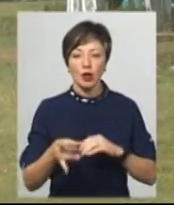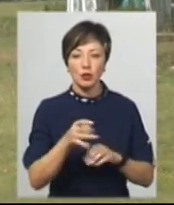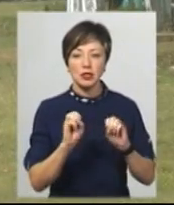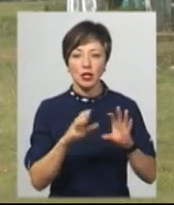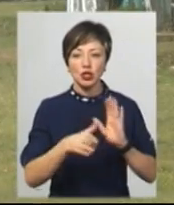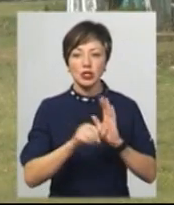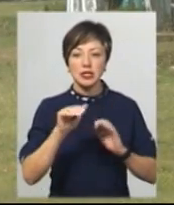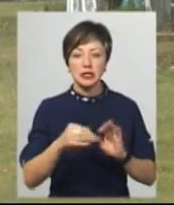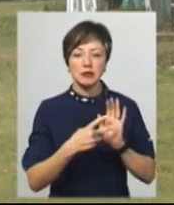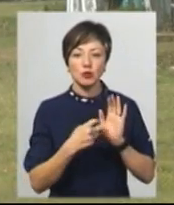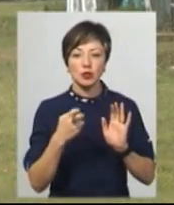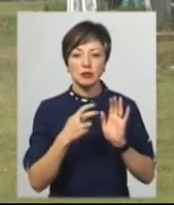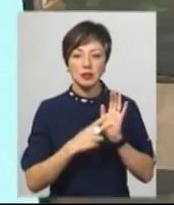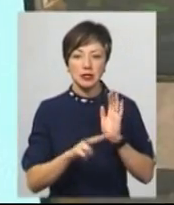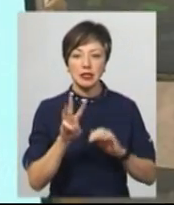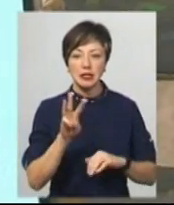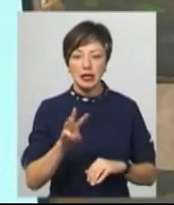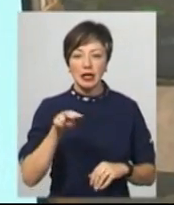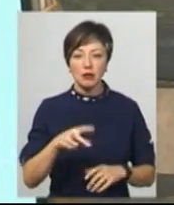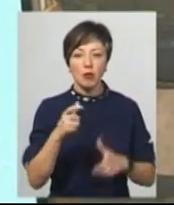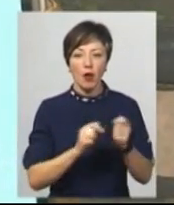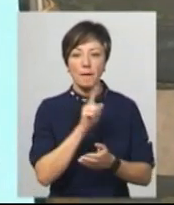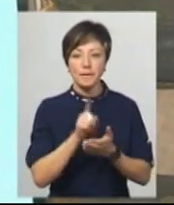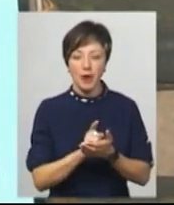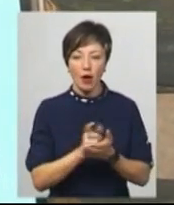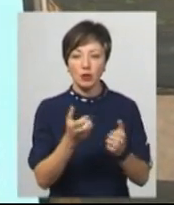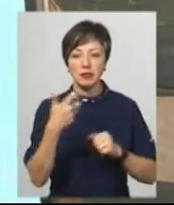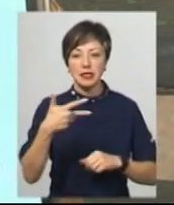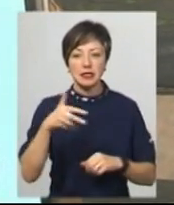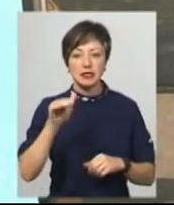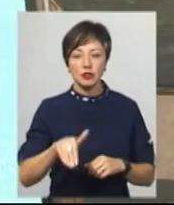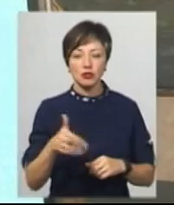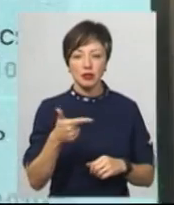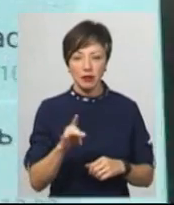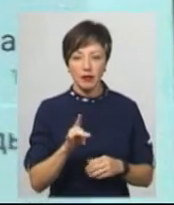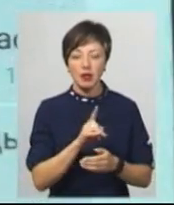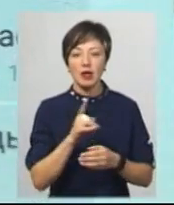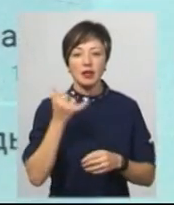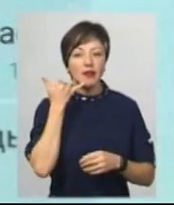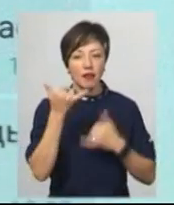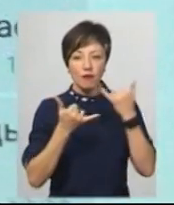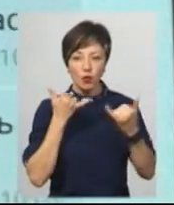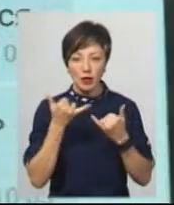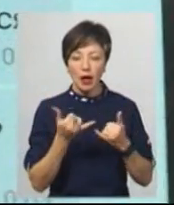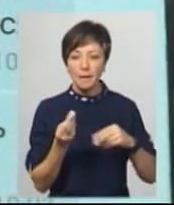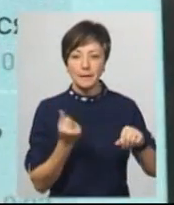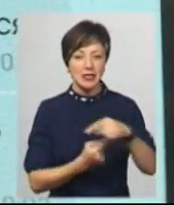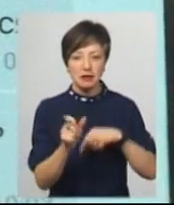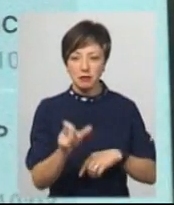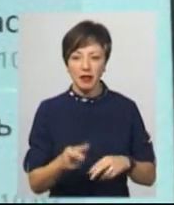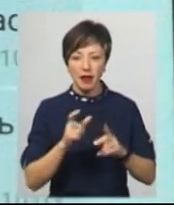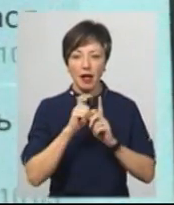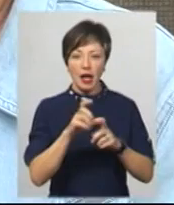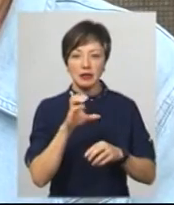тисяч 773 літри молока, за які мала би отримати 30 тисяч гривень. Жінка додає, на телефонні дзвінки підприємиця відповідає